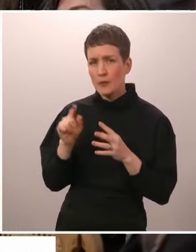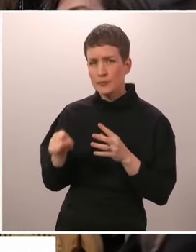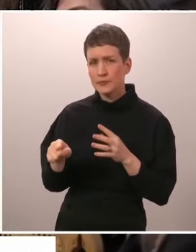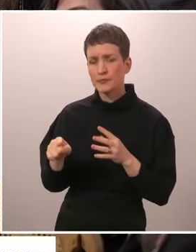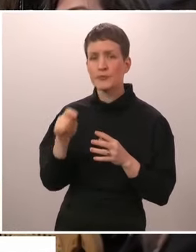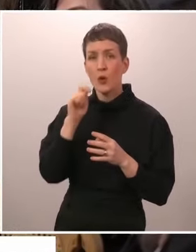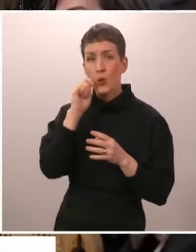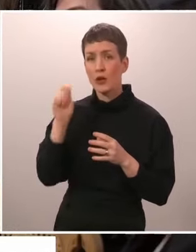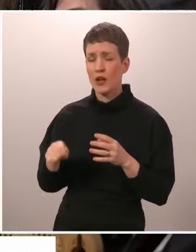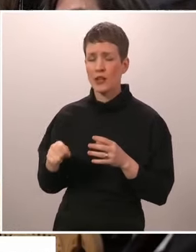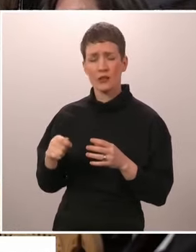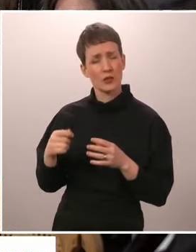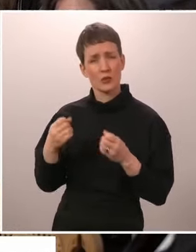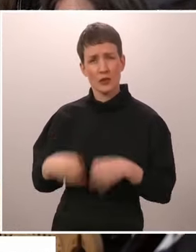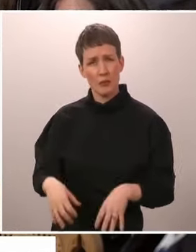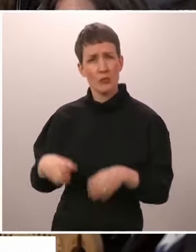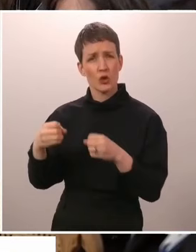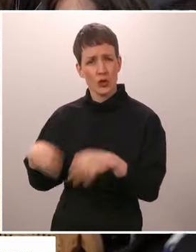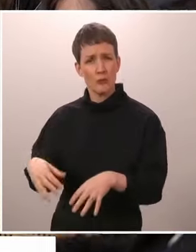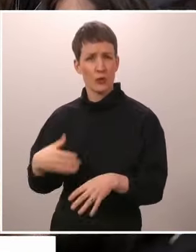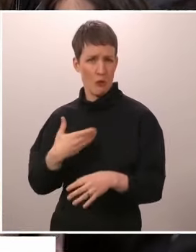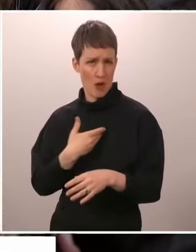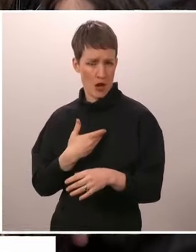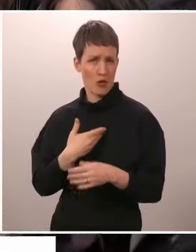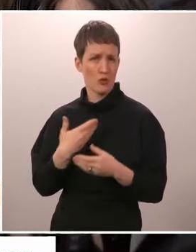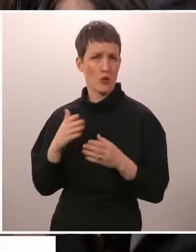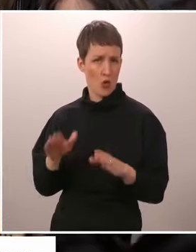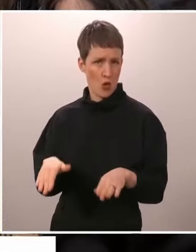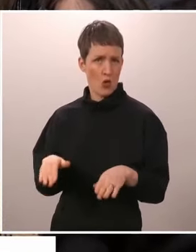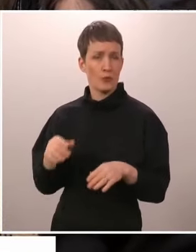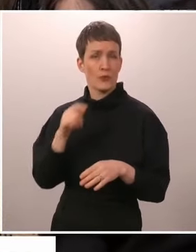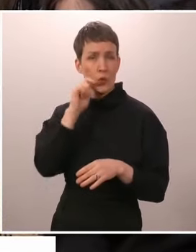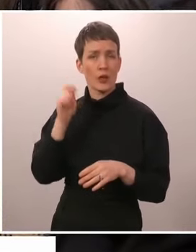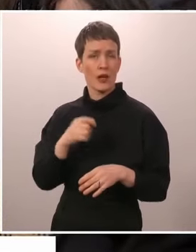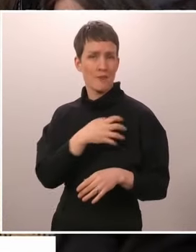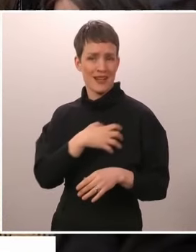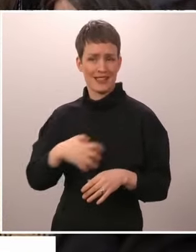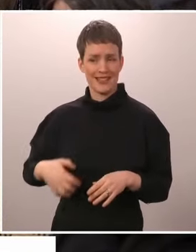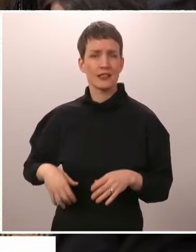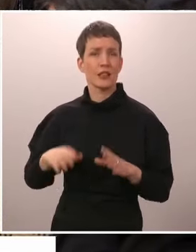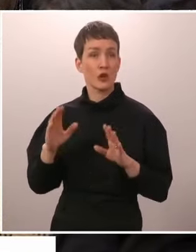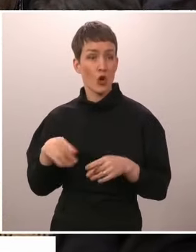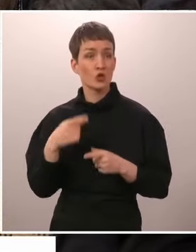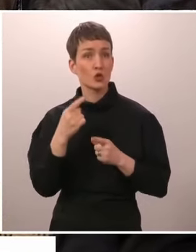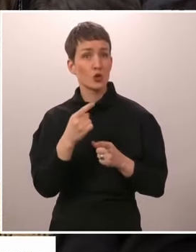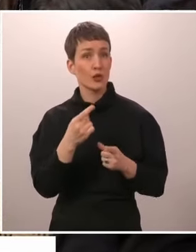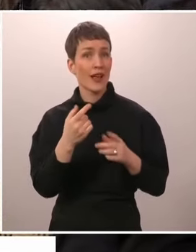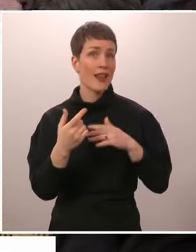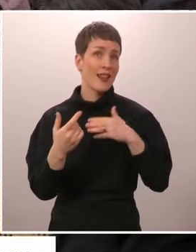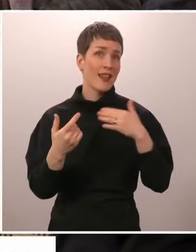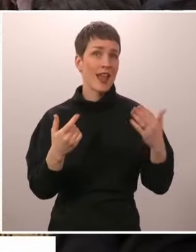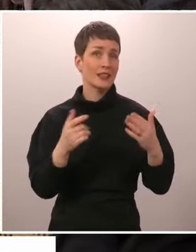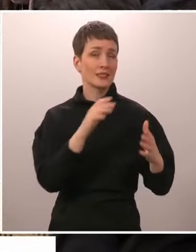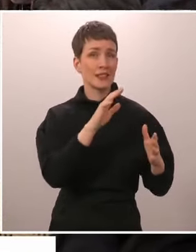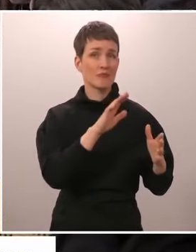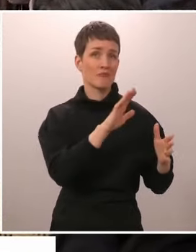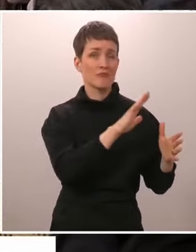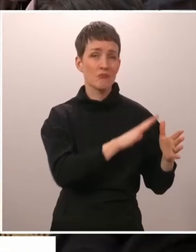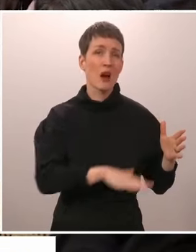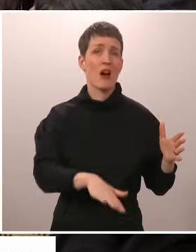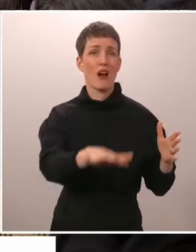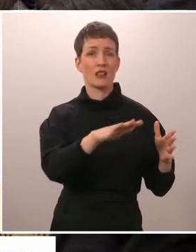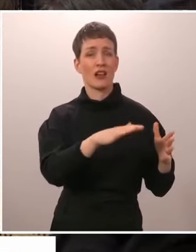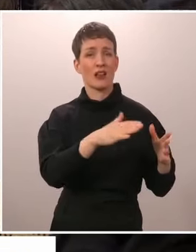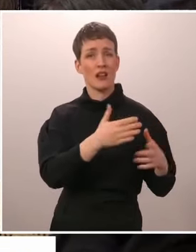kärsinyt nyt paljon tappioita taistelukentällä. Ukrainan presidentti on syyttänyt muun muassa länsimaiden aseavun hitautta tässä.